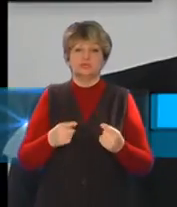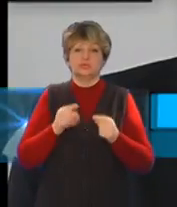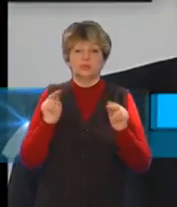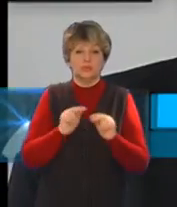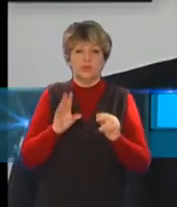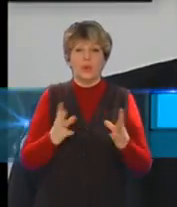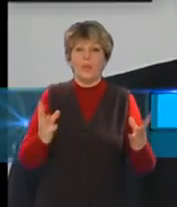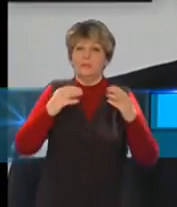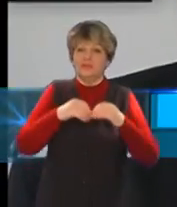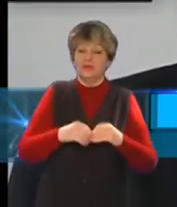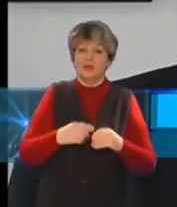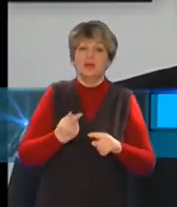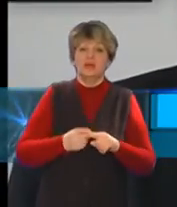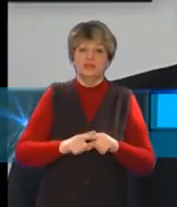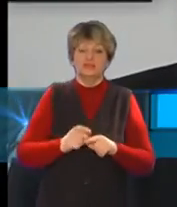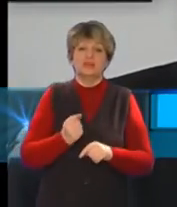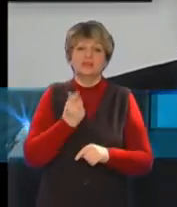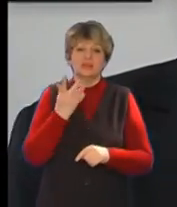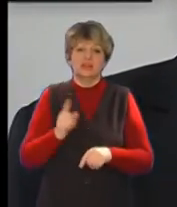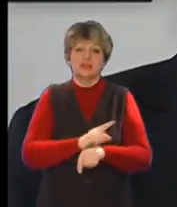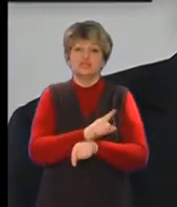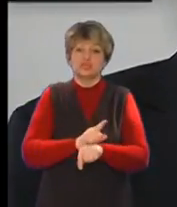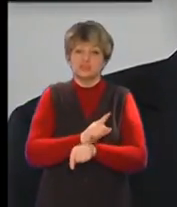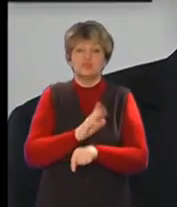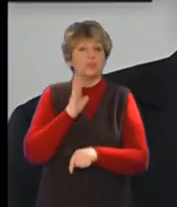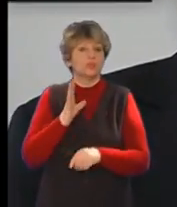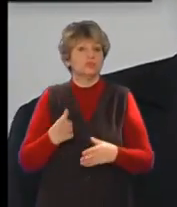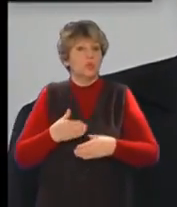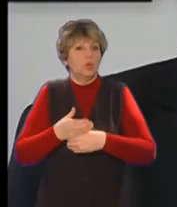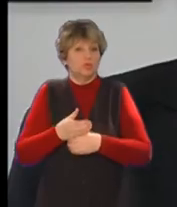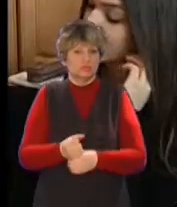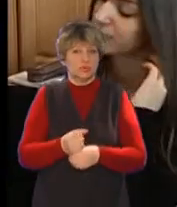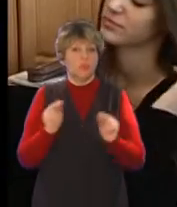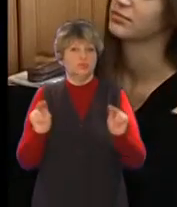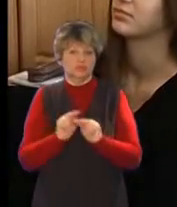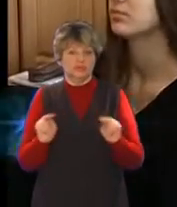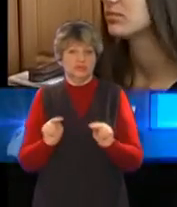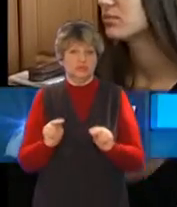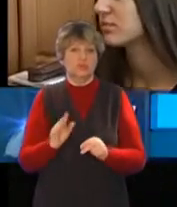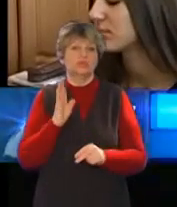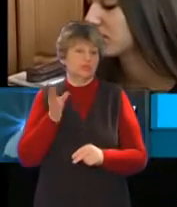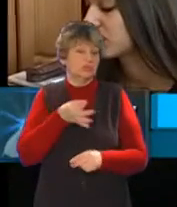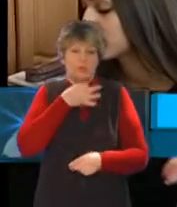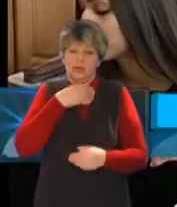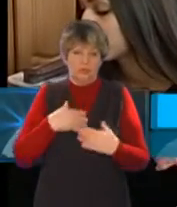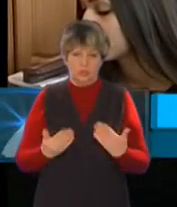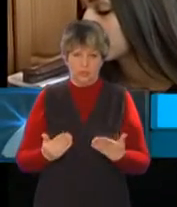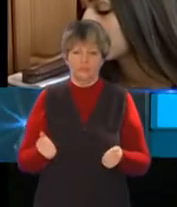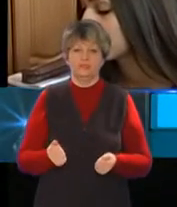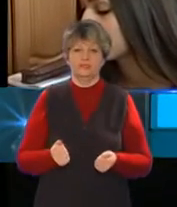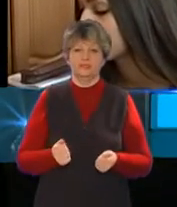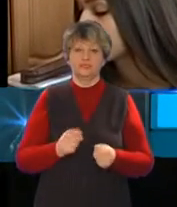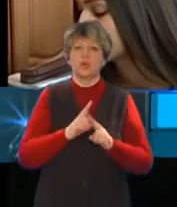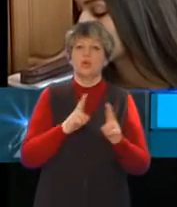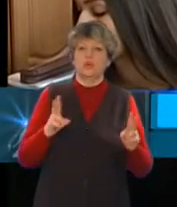об'єднані, то, звичайно, кількість годин для певних подивчих працівників буде зменшена. Скорочення годин, я так розумію, що буде по-любому.